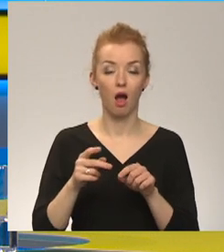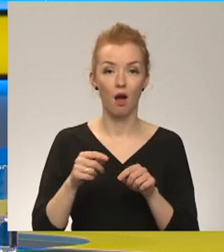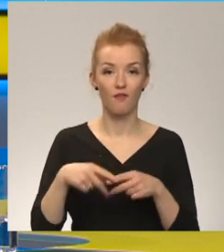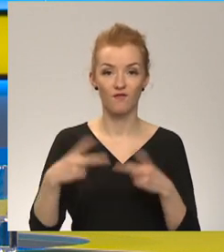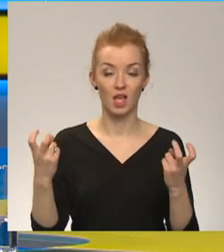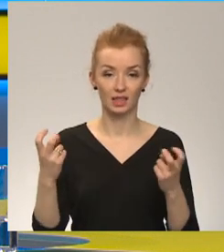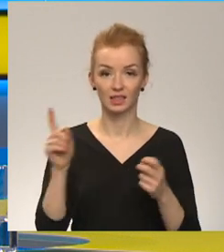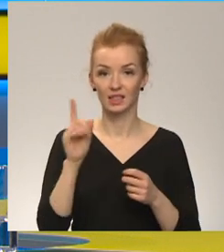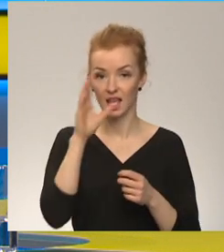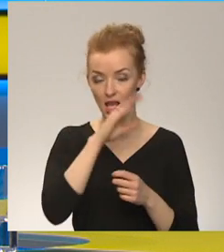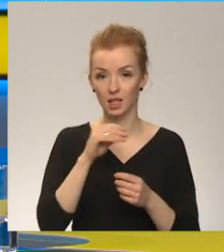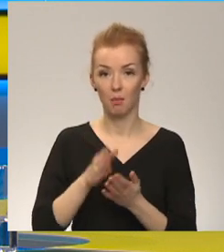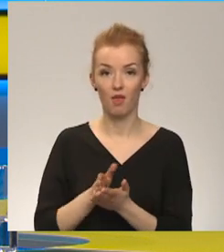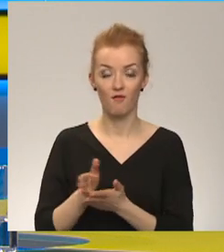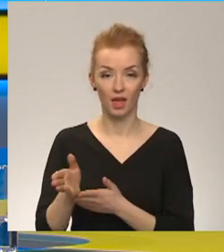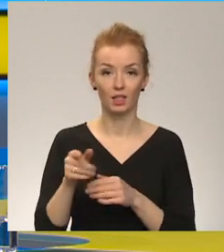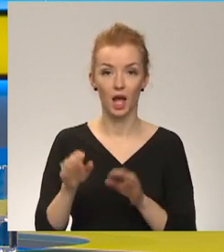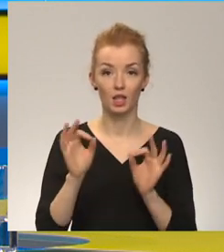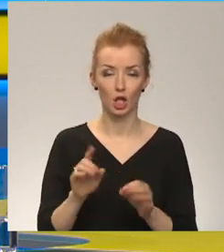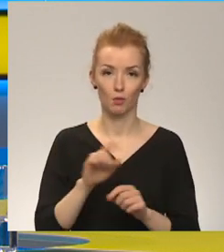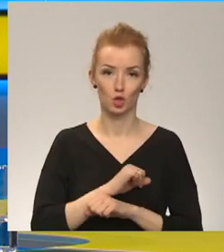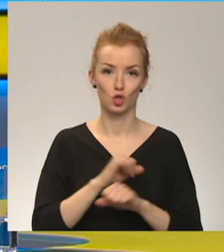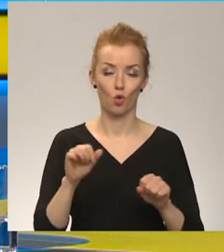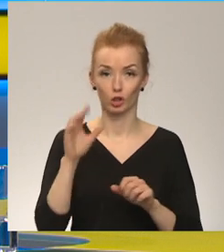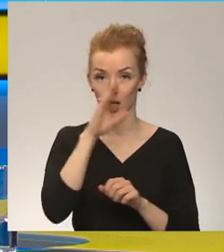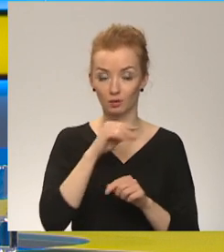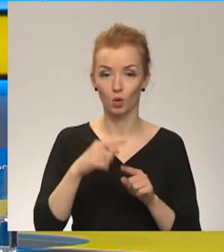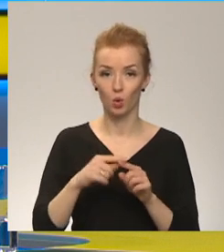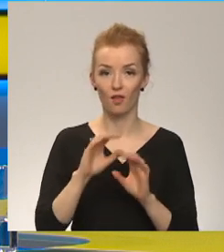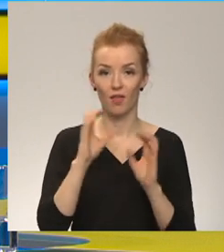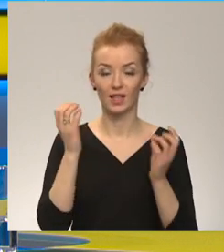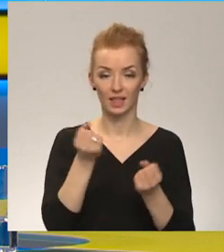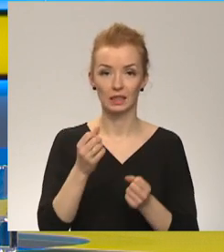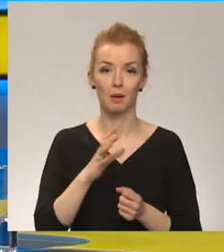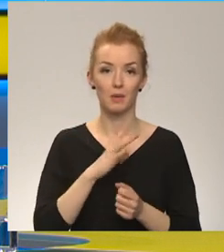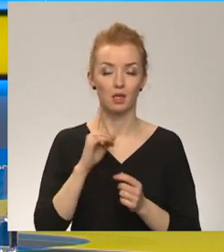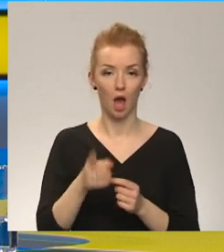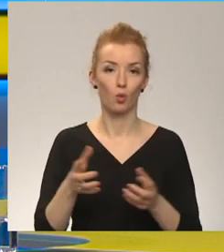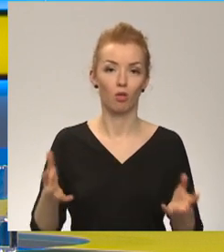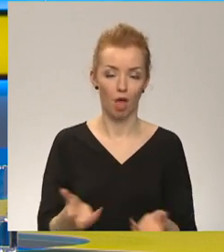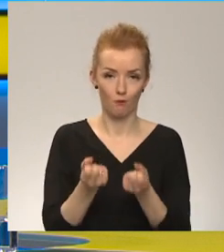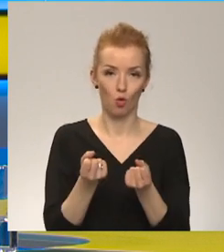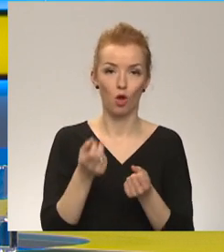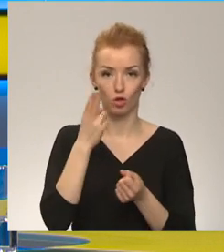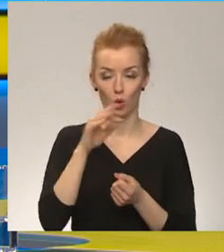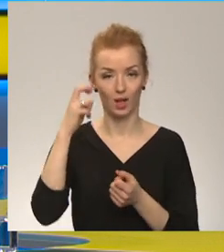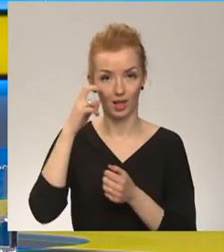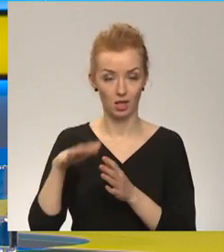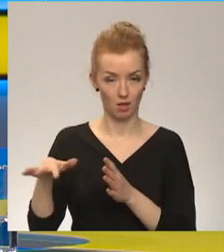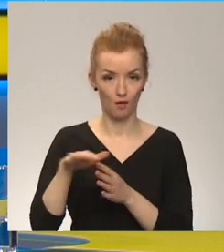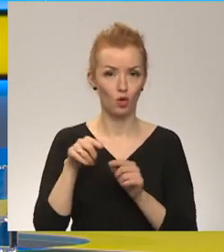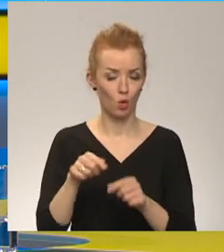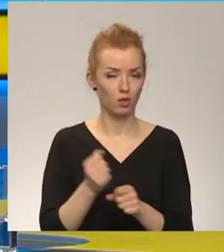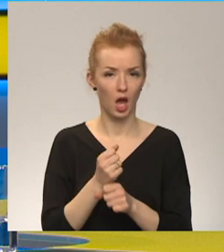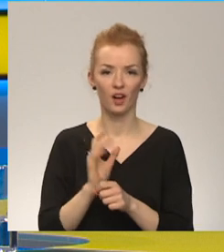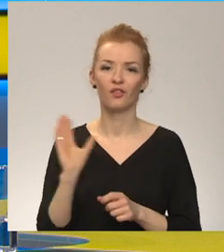vērsties, tā ir tiešām droši iespēja. Protams, ka vēstniecībai bija jābūt evakuētāji no Kievas, to dara nevien Latvija, to dara arī